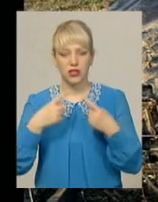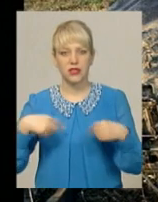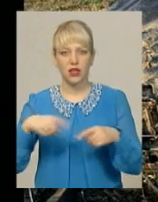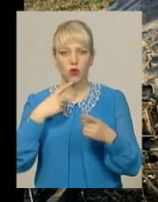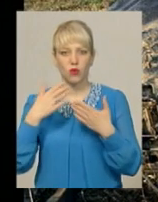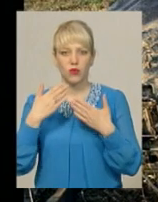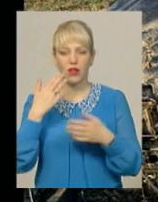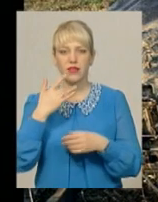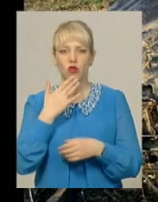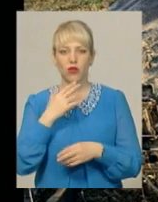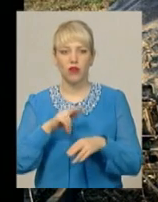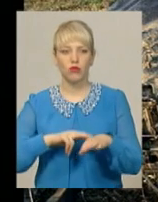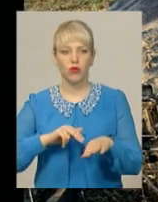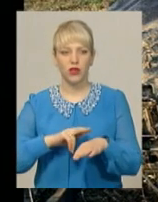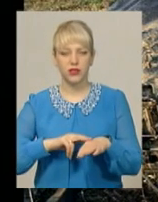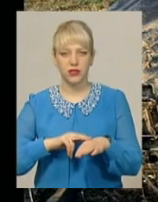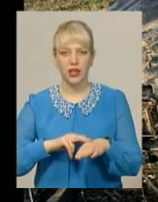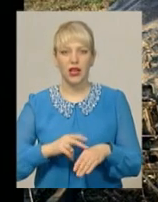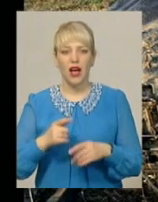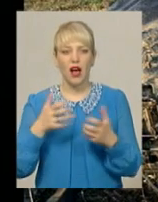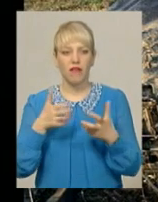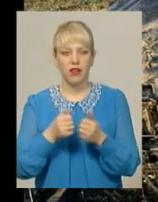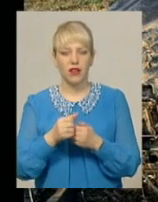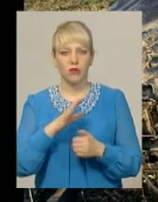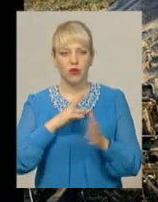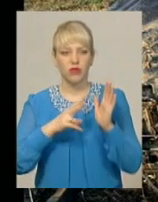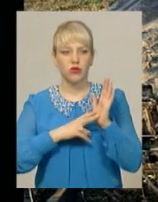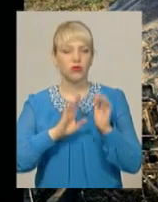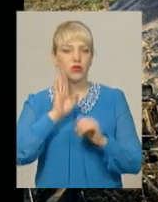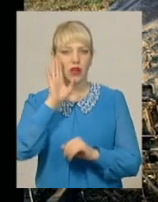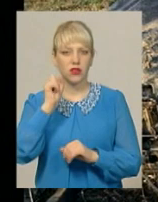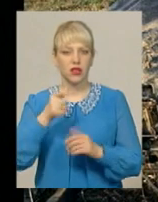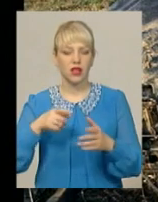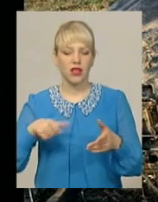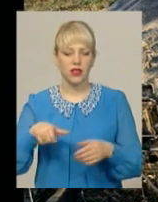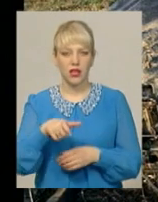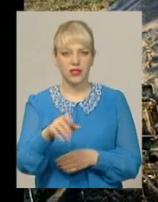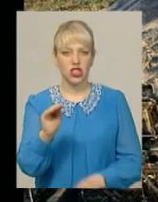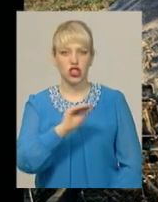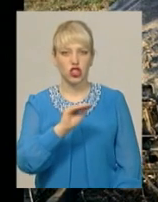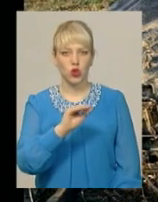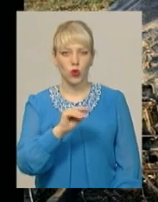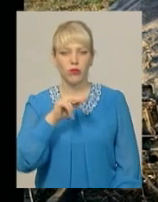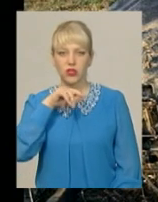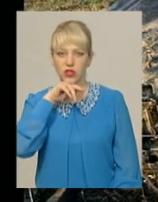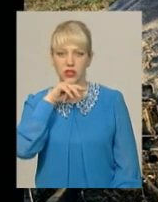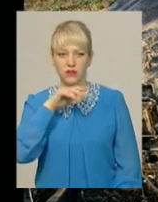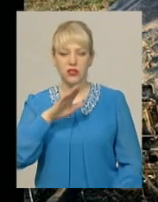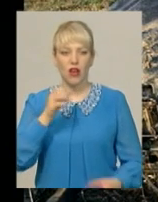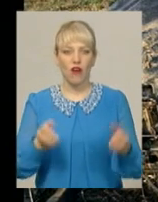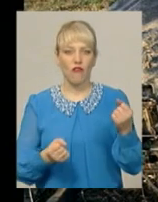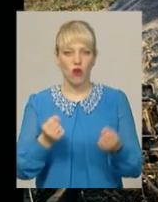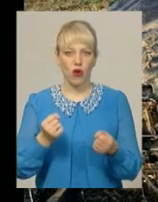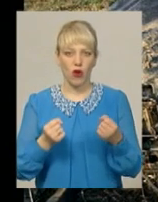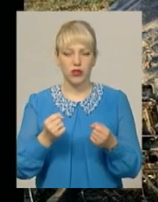Національної поліції області Інна Глега, аварія сталася близько сьомої ранку на трасі Житомир-Чернівці. За її словами, водій Іномарки